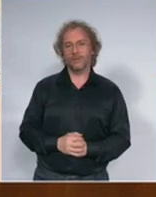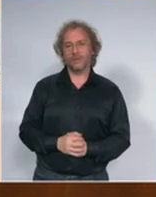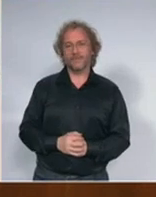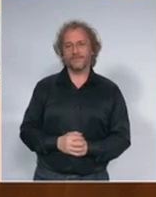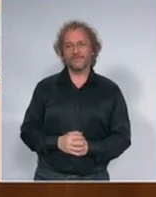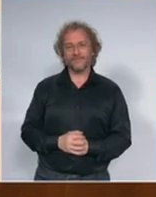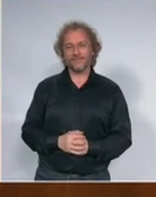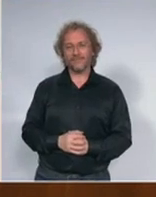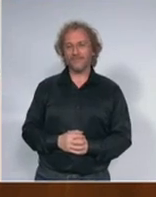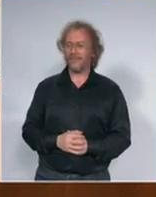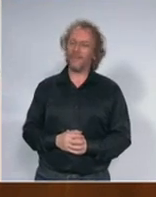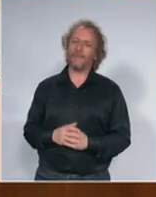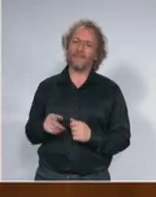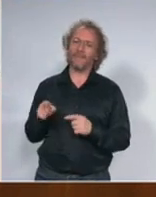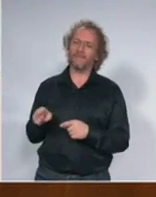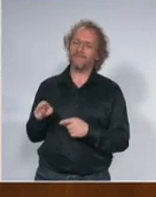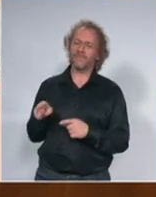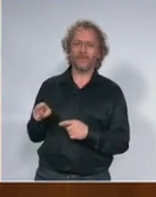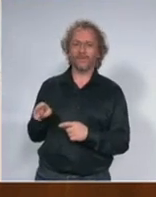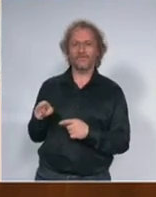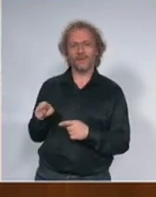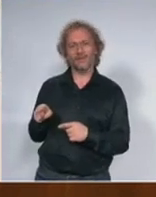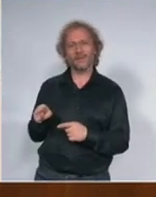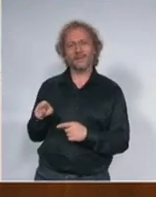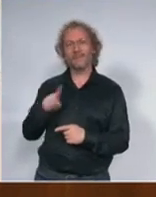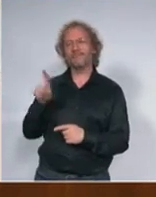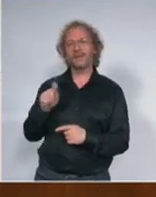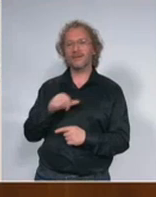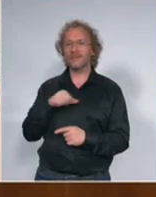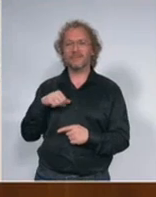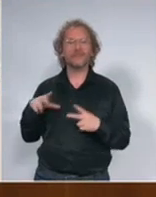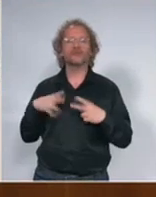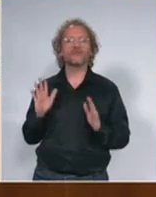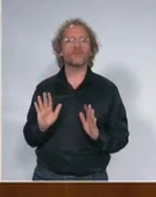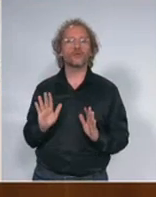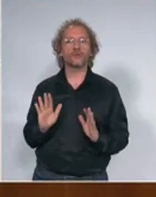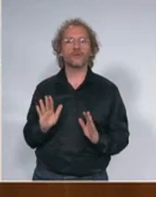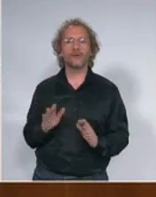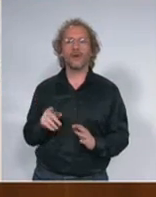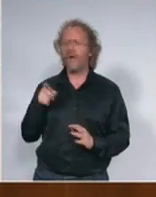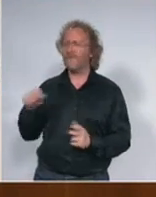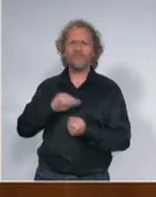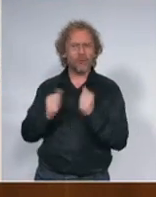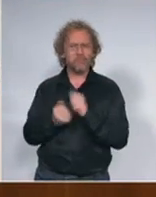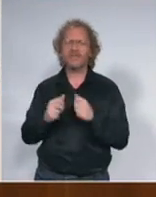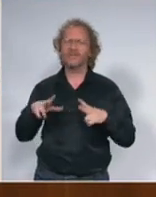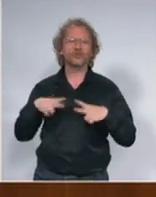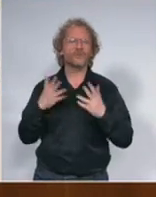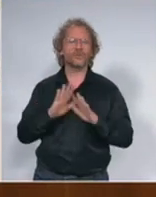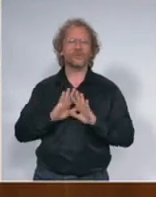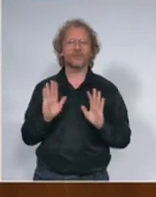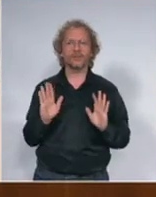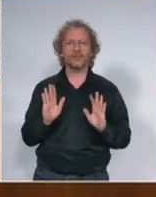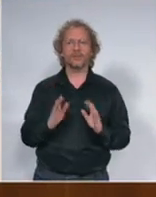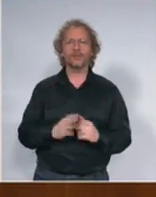radi nije o čemu drugom do životu dakle ovo je borba za život ja razumem